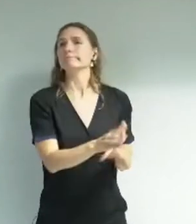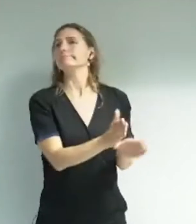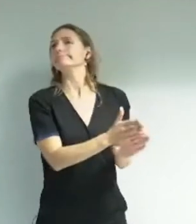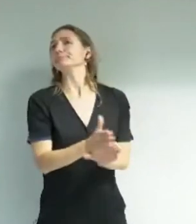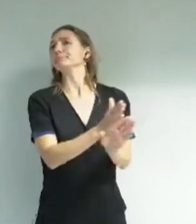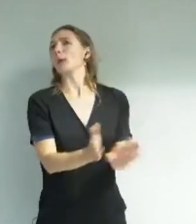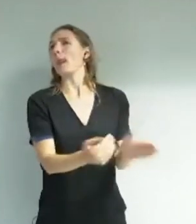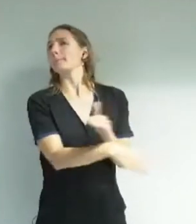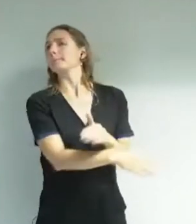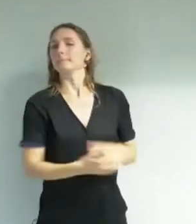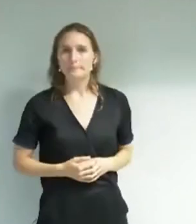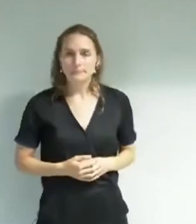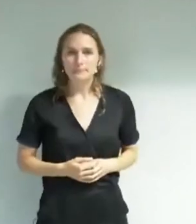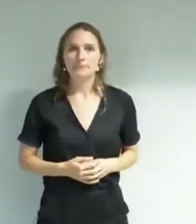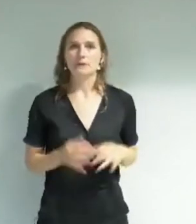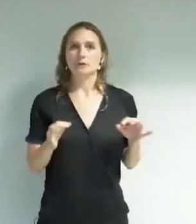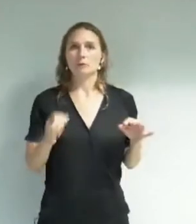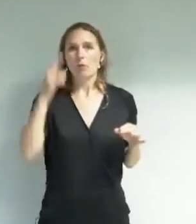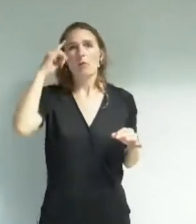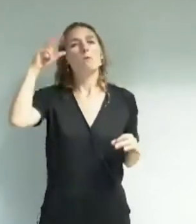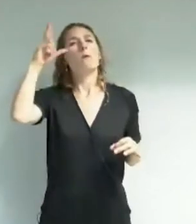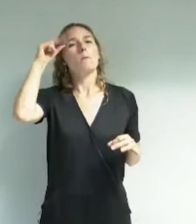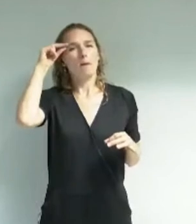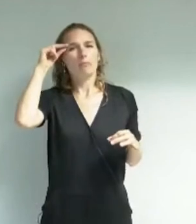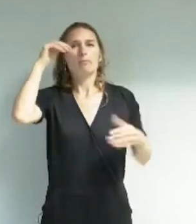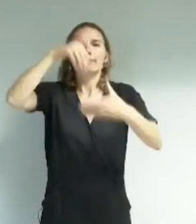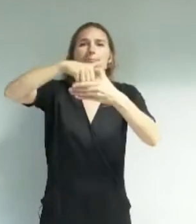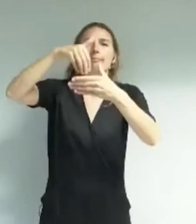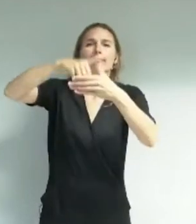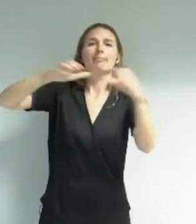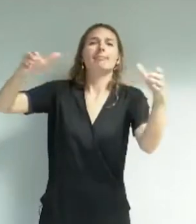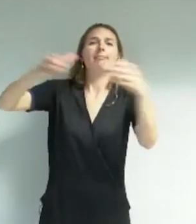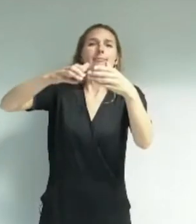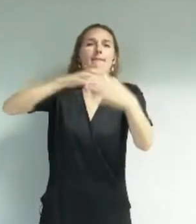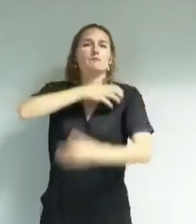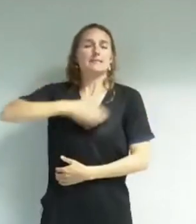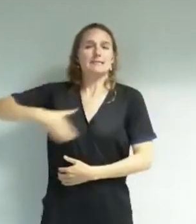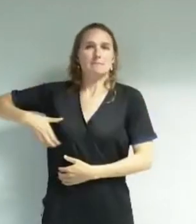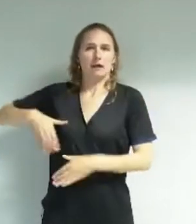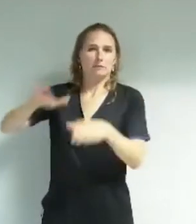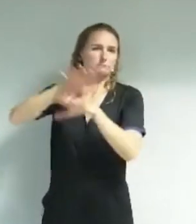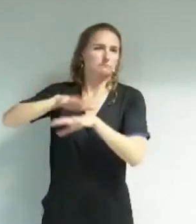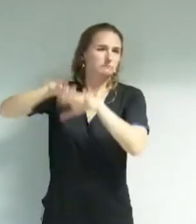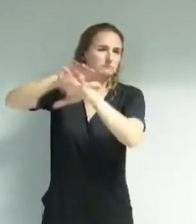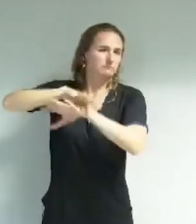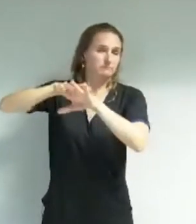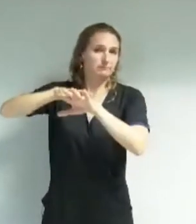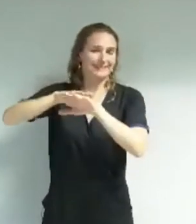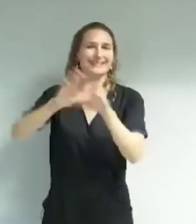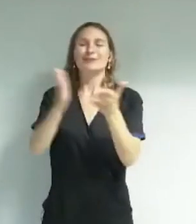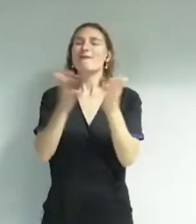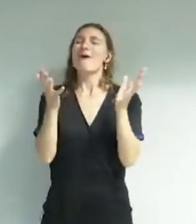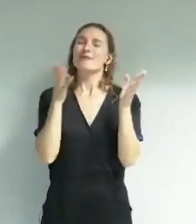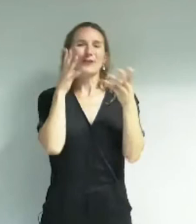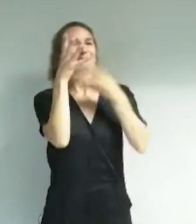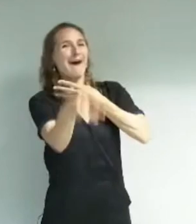bien comprendre le fonctionnement clanique et opaque de cette municipalité qui évoque la transparence, je signale